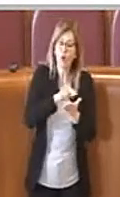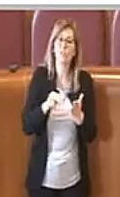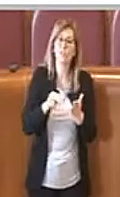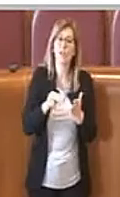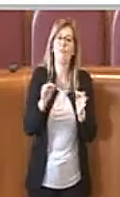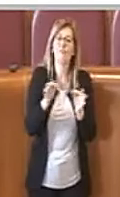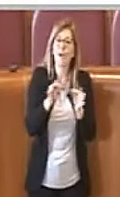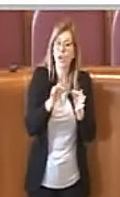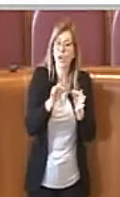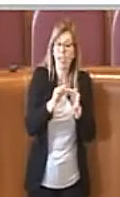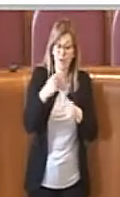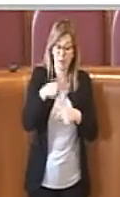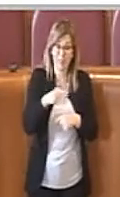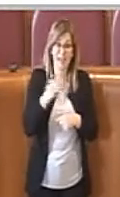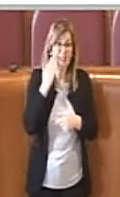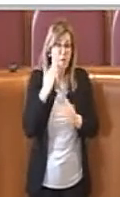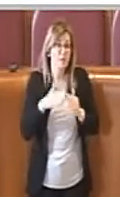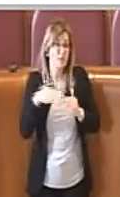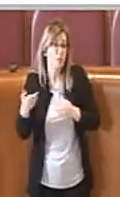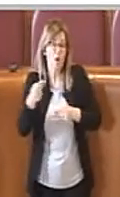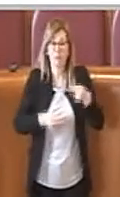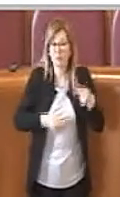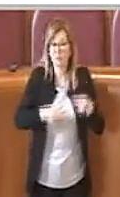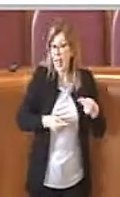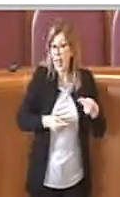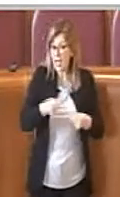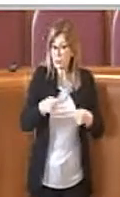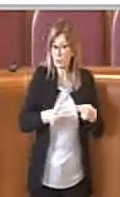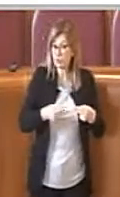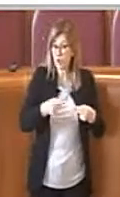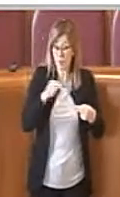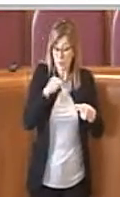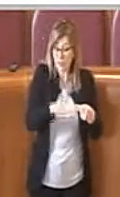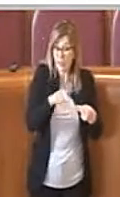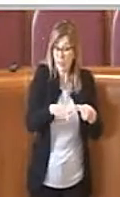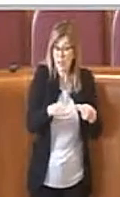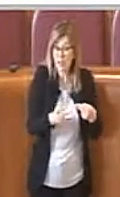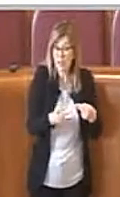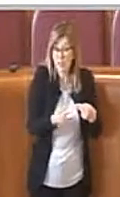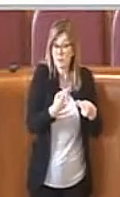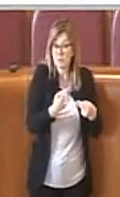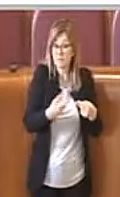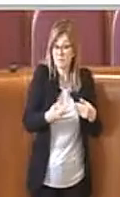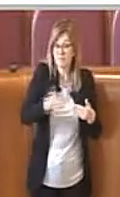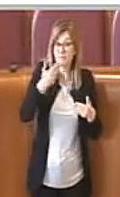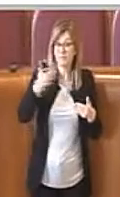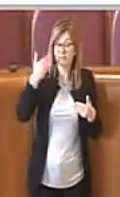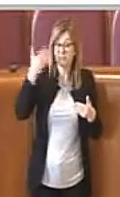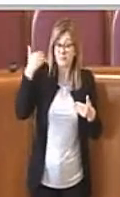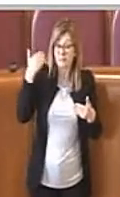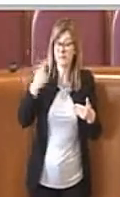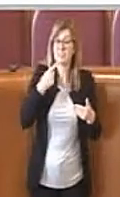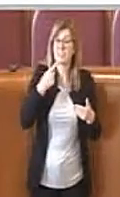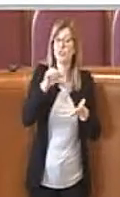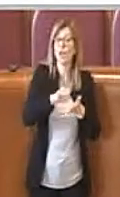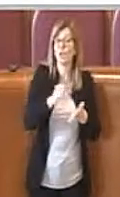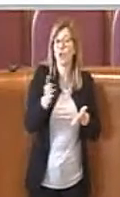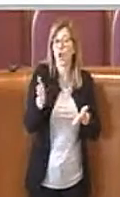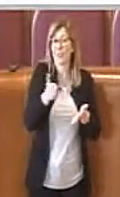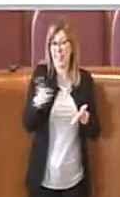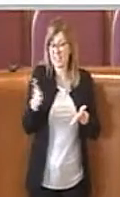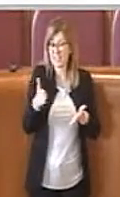bilancio perché magari sorti durante anche l'amministrazione di centrodestra, tant'è vero che